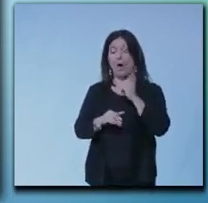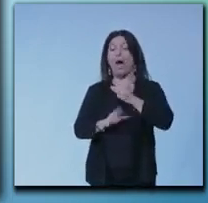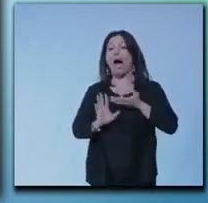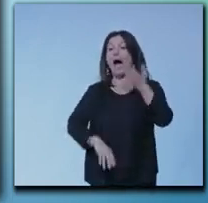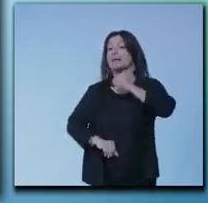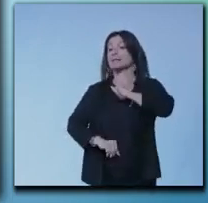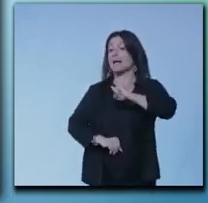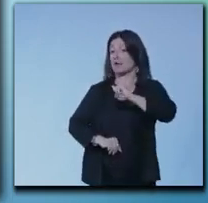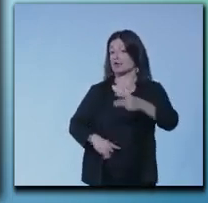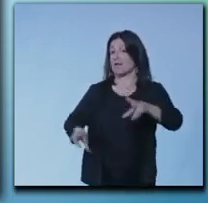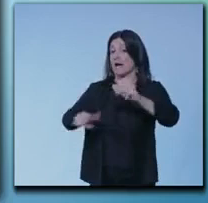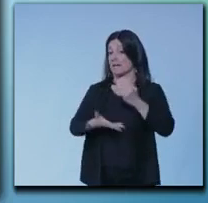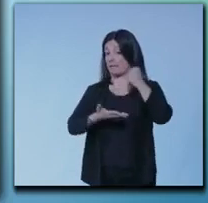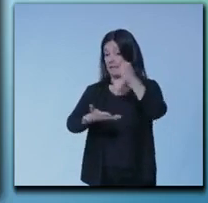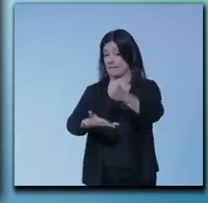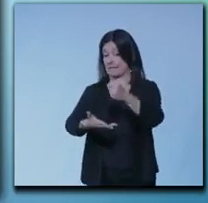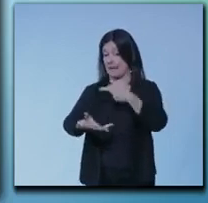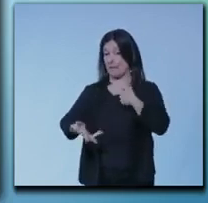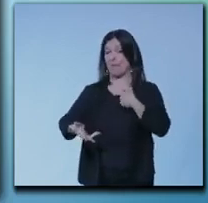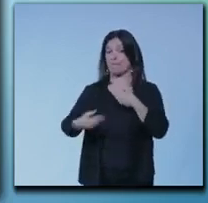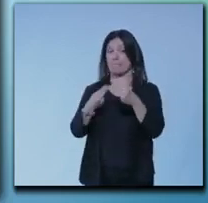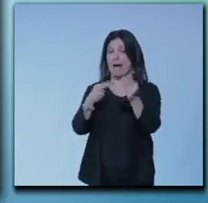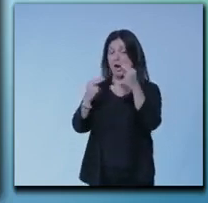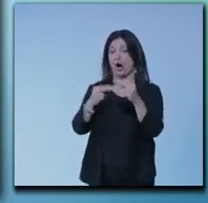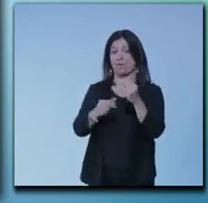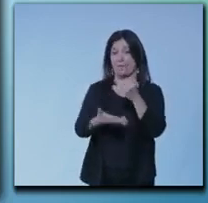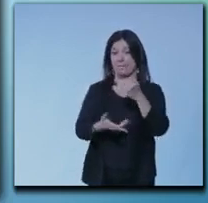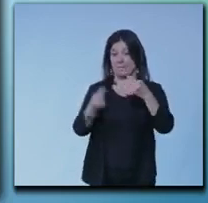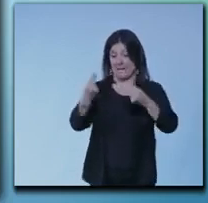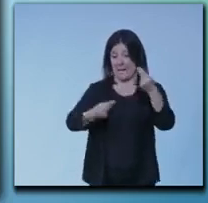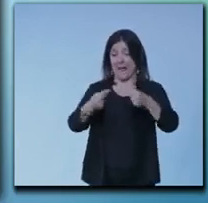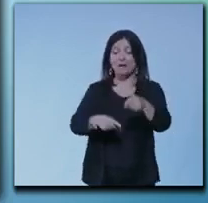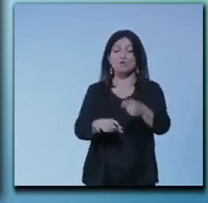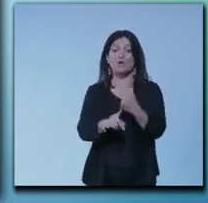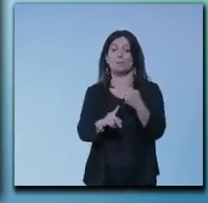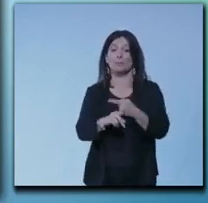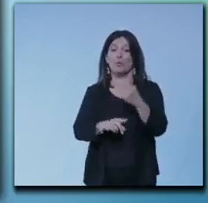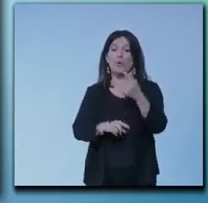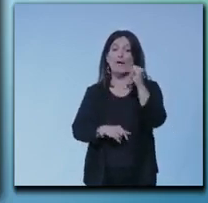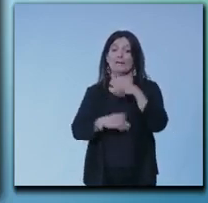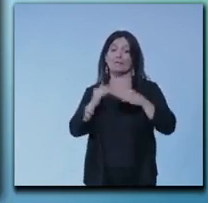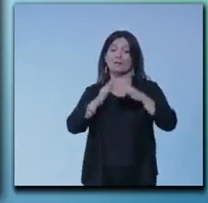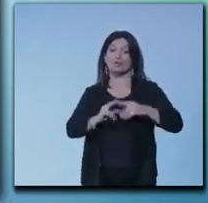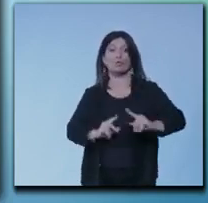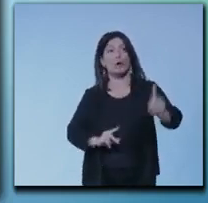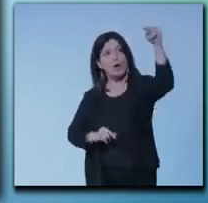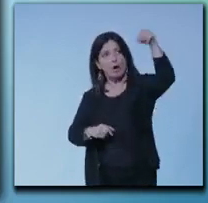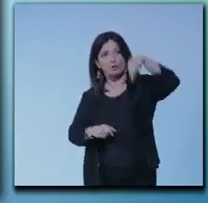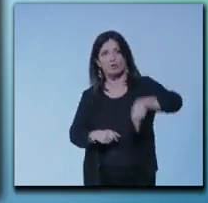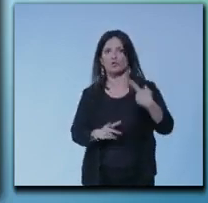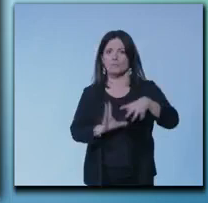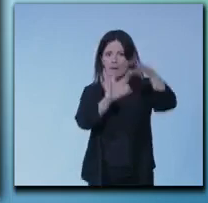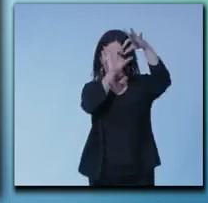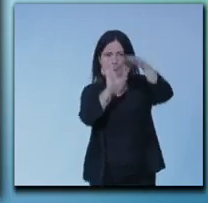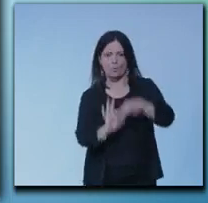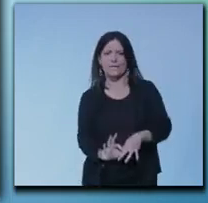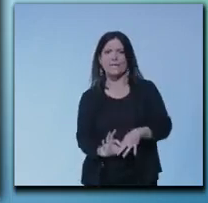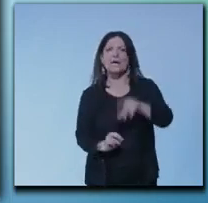in questa manovra di bilancio altre infrastrutture da nord a sud per unire e velocizzare il paese